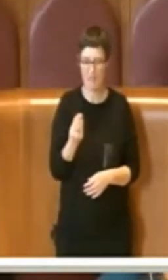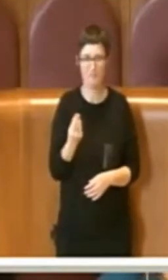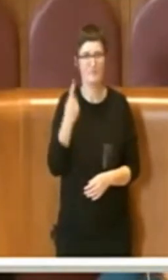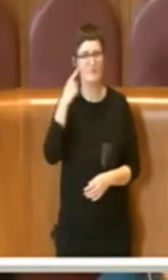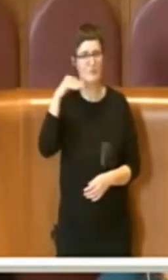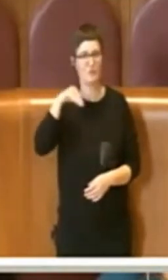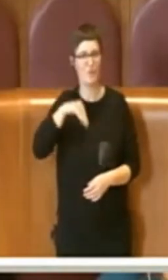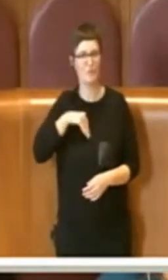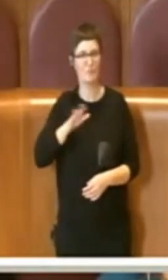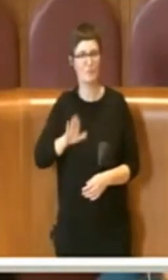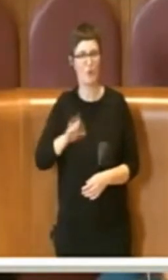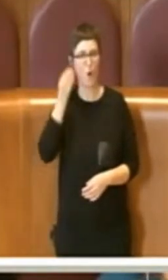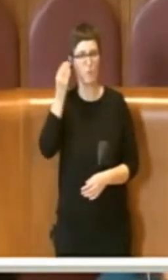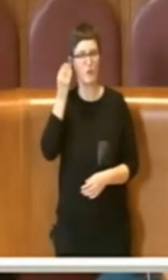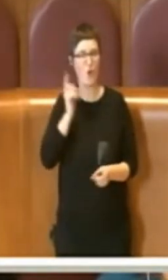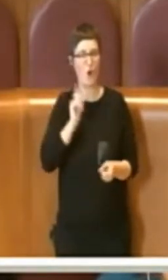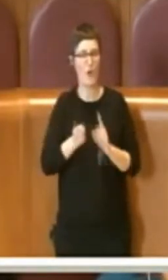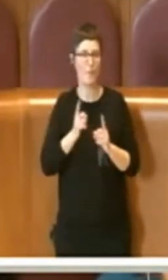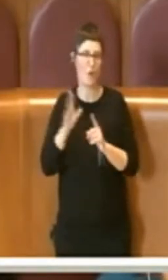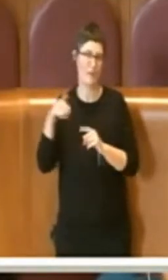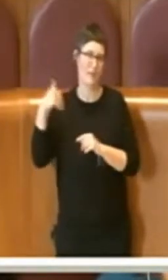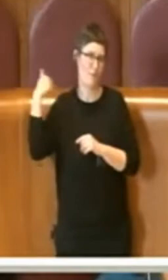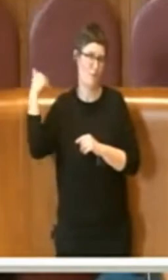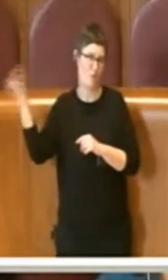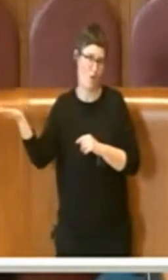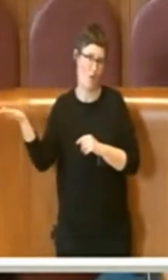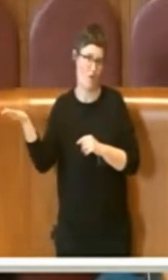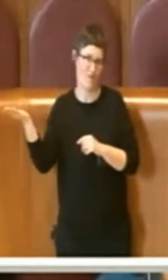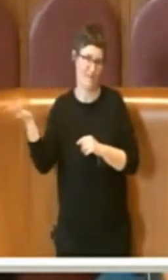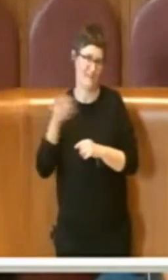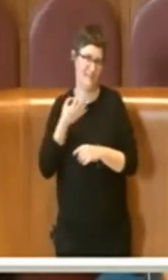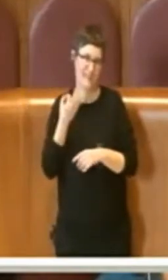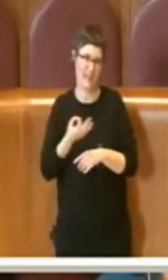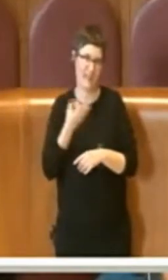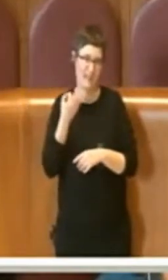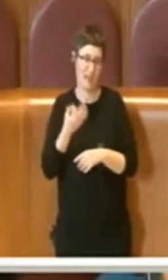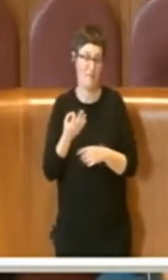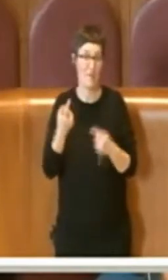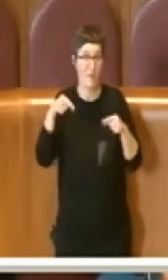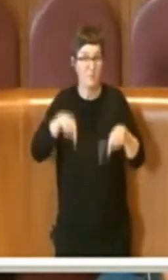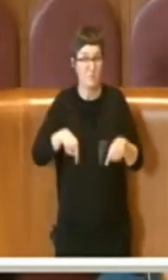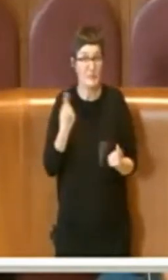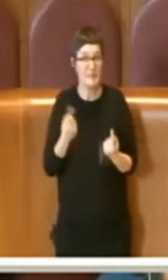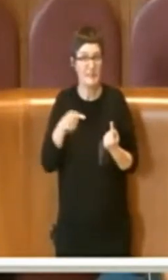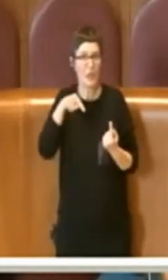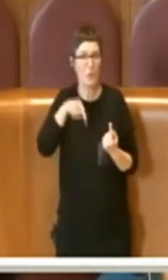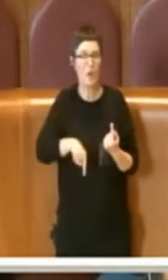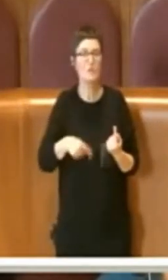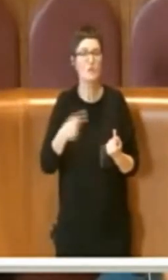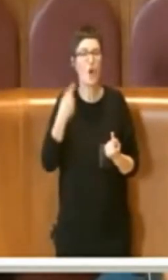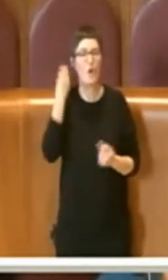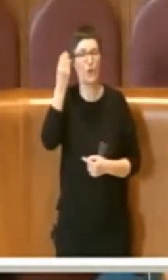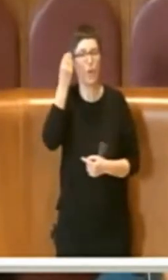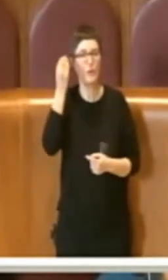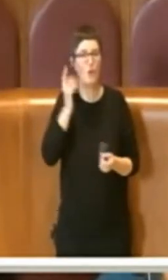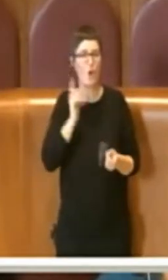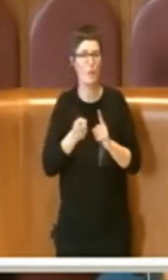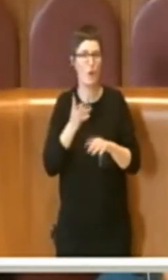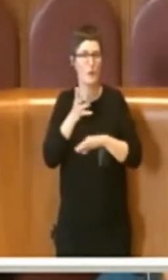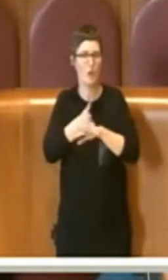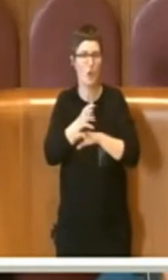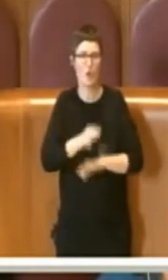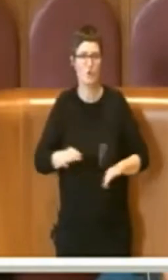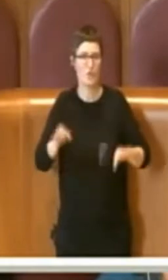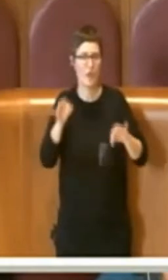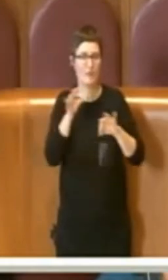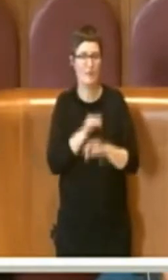E in questo caso non si tratta di convinzioni politiche, ma si tratta di riconoscere una pagina